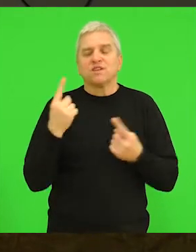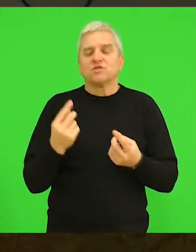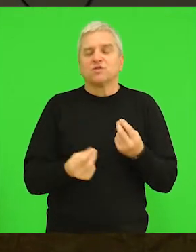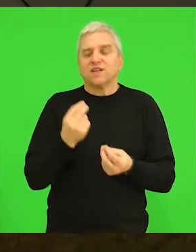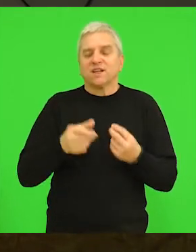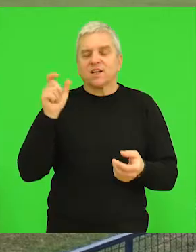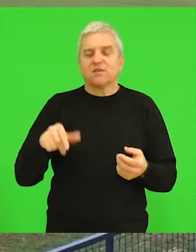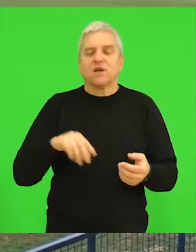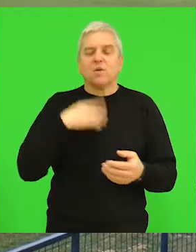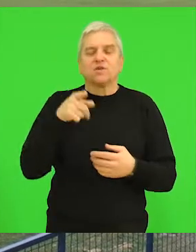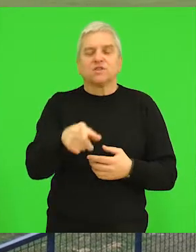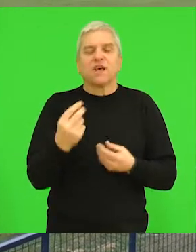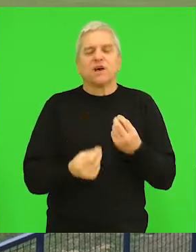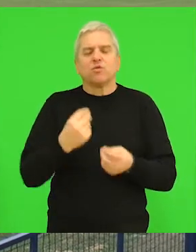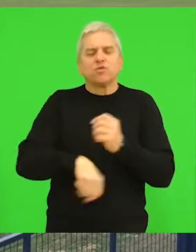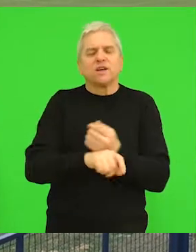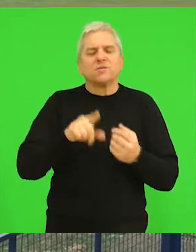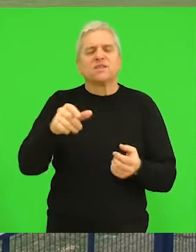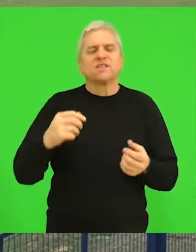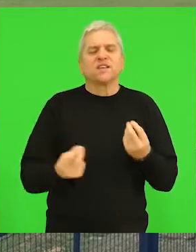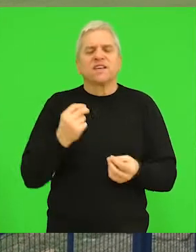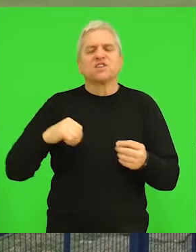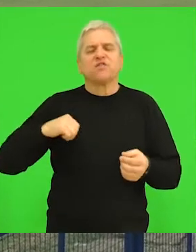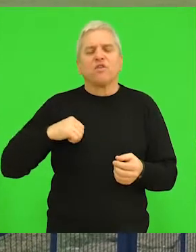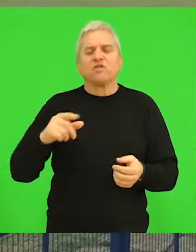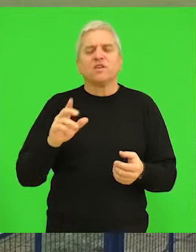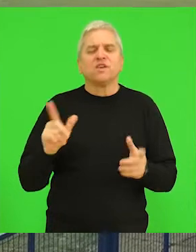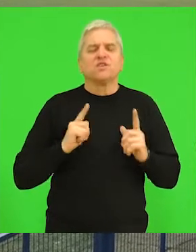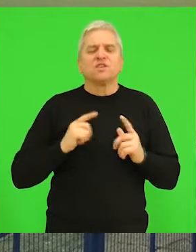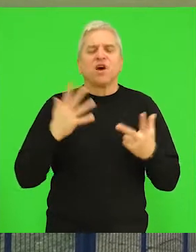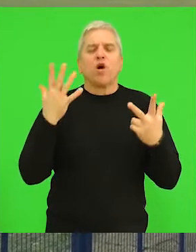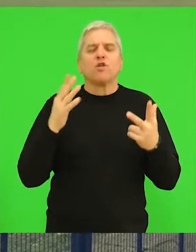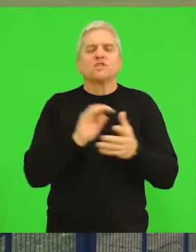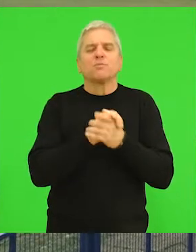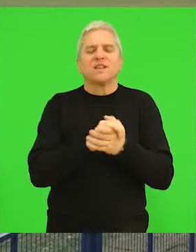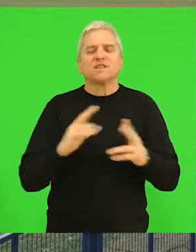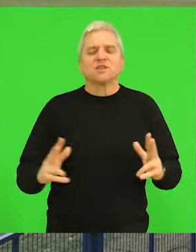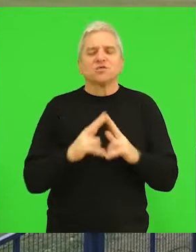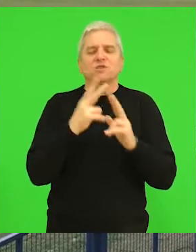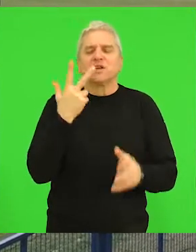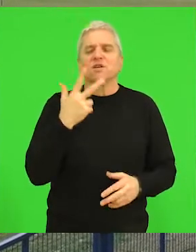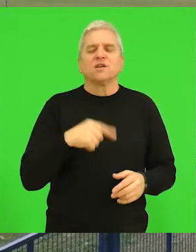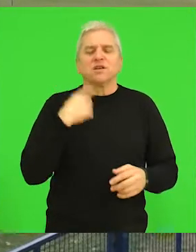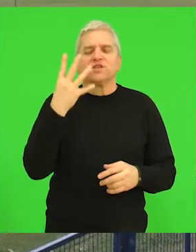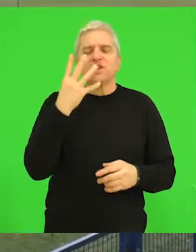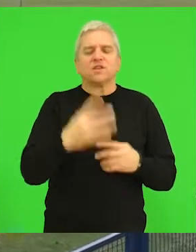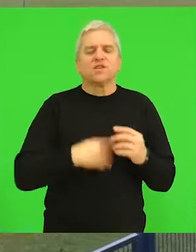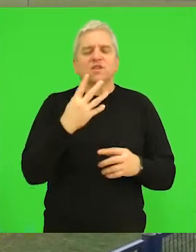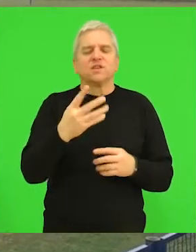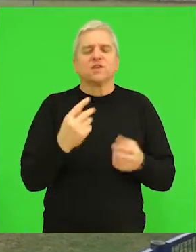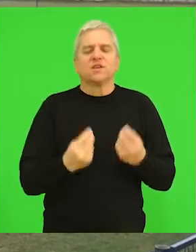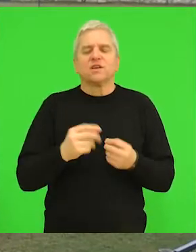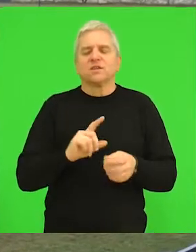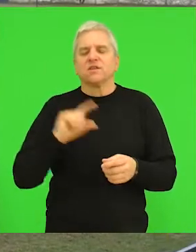zavisi od igrača Nakon ove utakmice igrače Vojvodine očekuje još osam prijateljskih mečeva od toga naredna